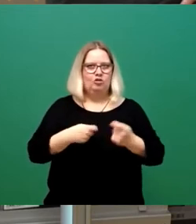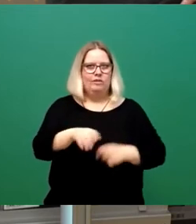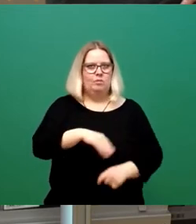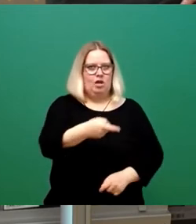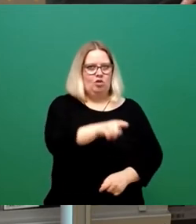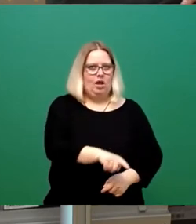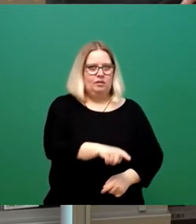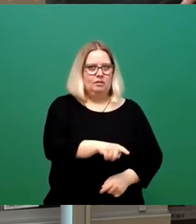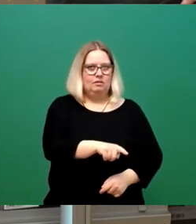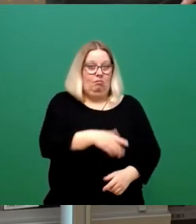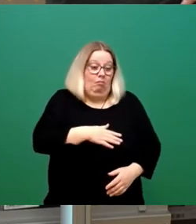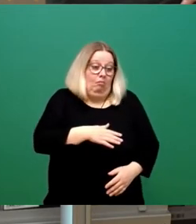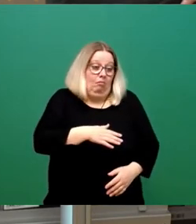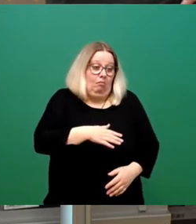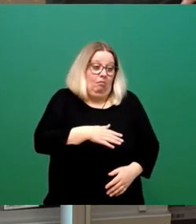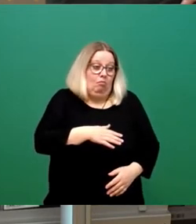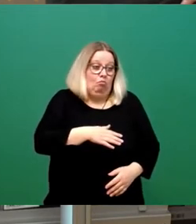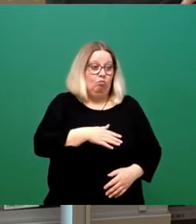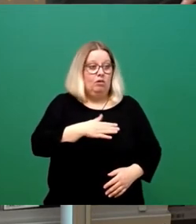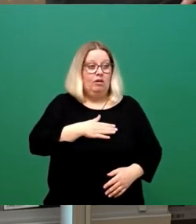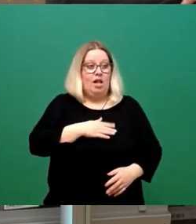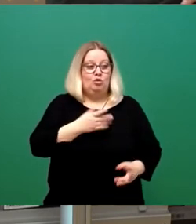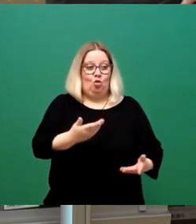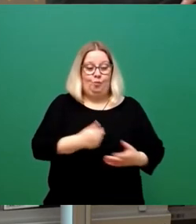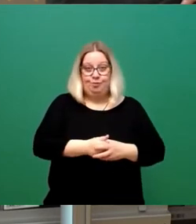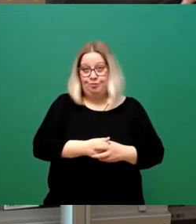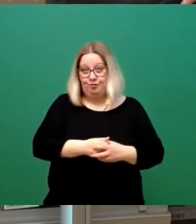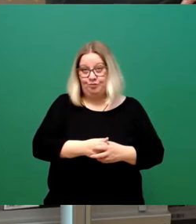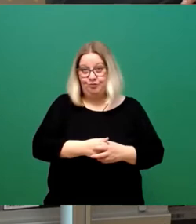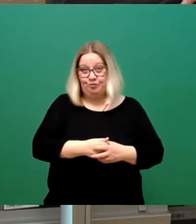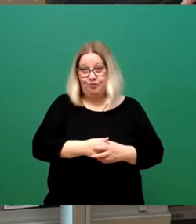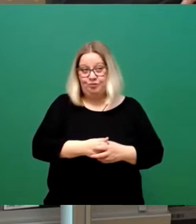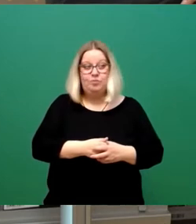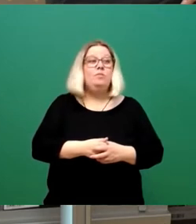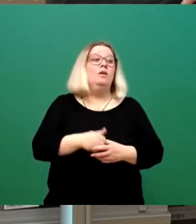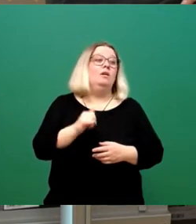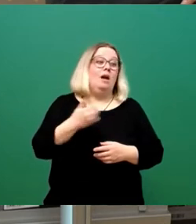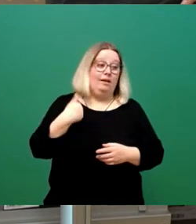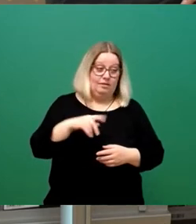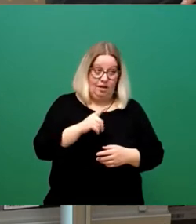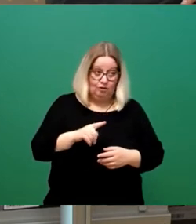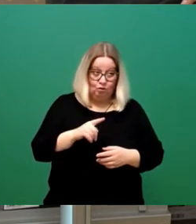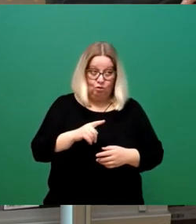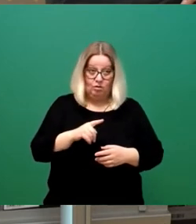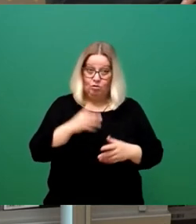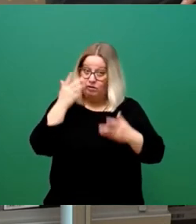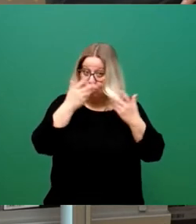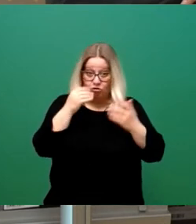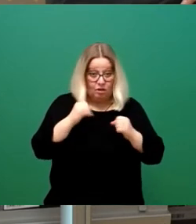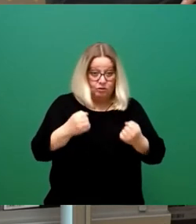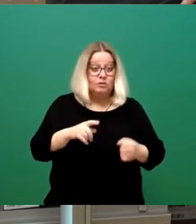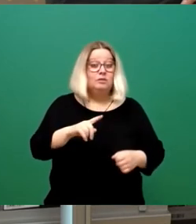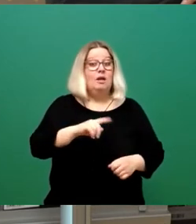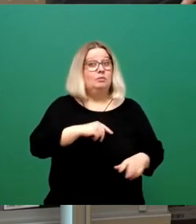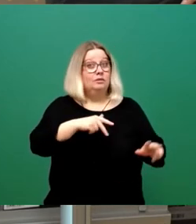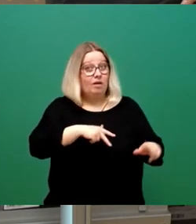worden sind. Mir macht es Spaß, mir das anzugucken. Und ja, Herr Zastrow, Sie können sich das kaum vorstellen, können ich spreche mit Bürgerinnen